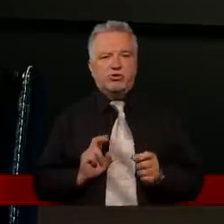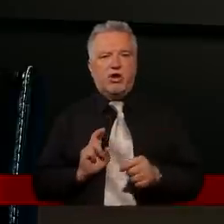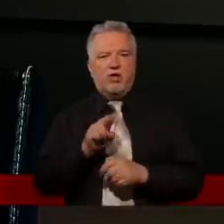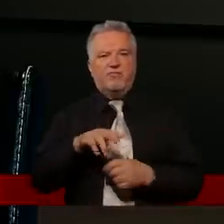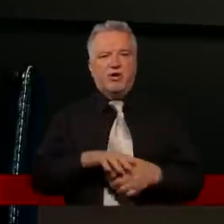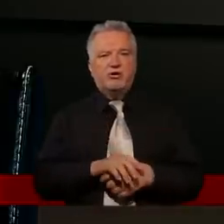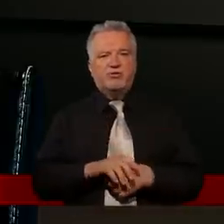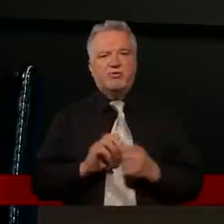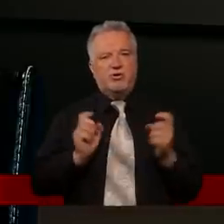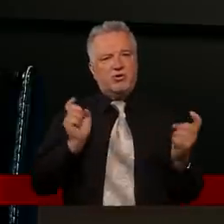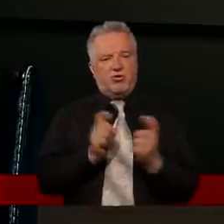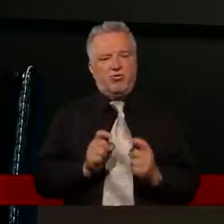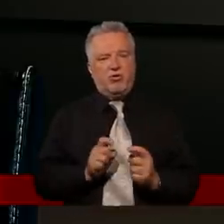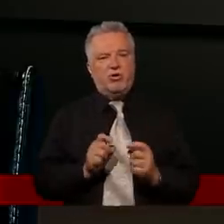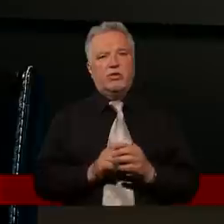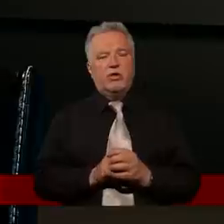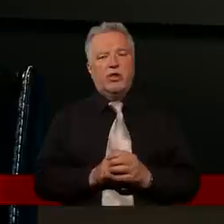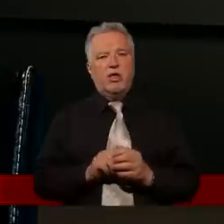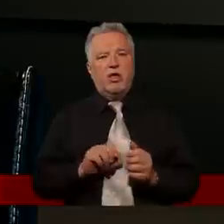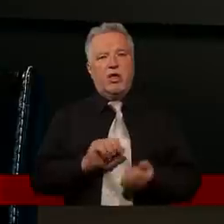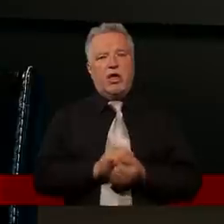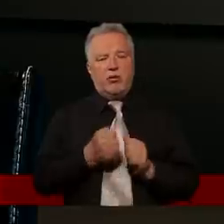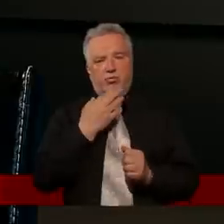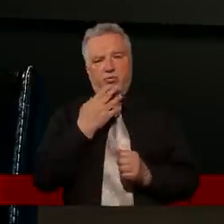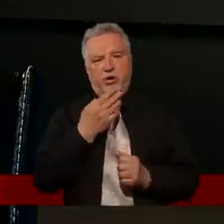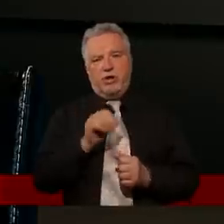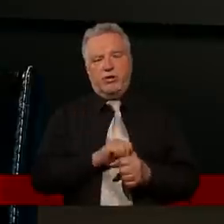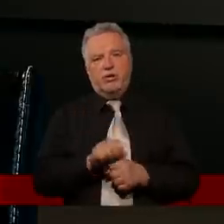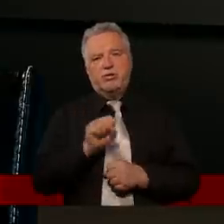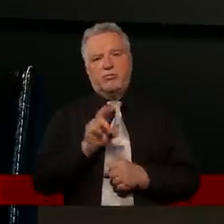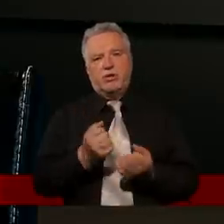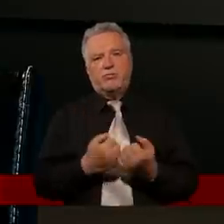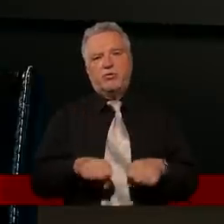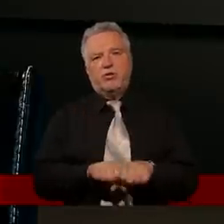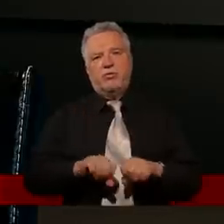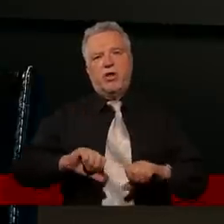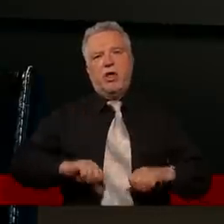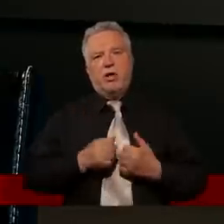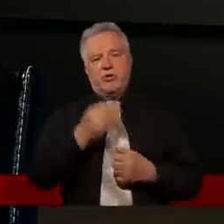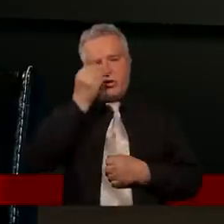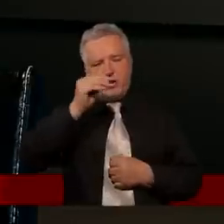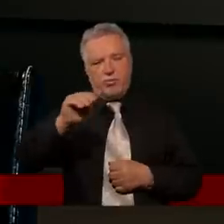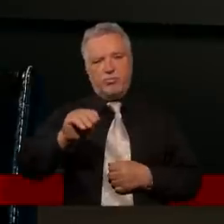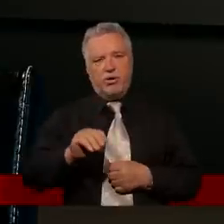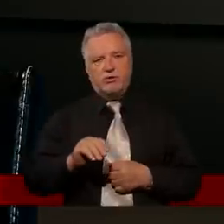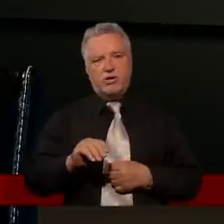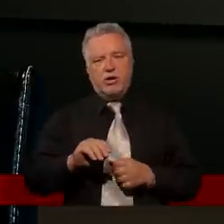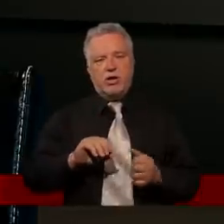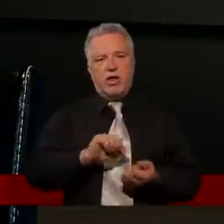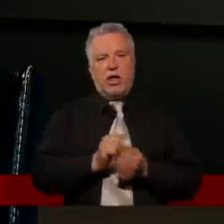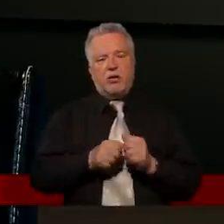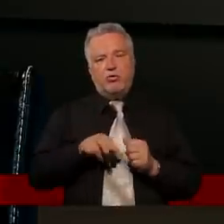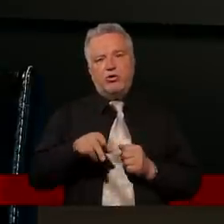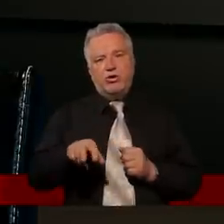w konflikt, albo uważam, że przecież nie jestem tak sprawiedliwa, żeby pójść i zwracać uwagę, albo idę do kogoś innego i go obgadam.